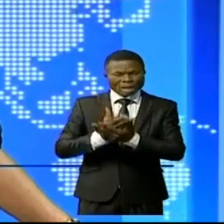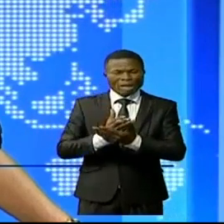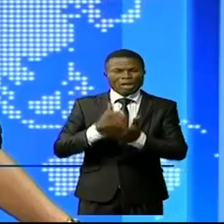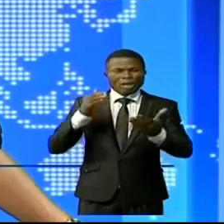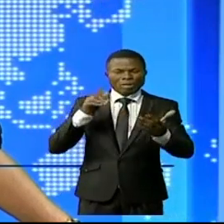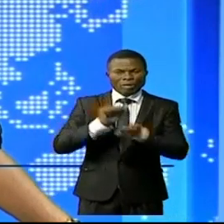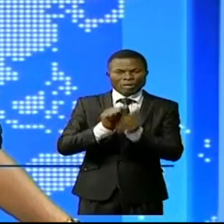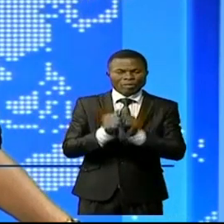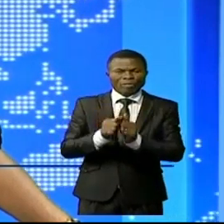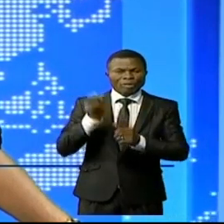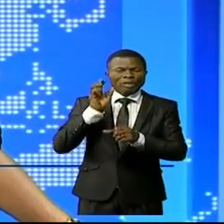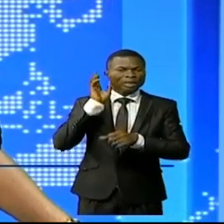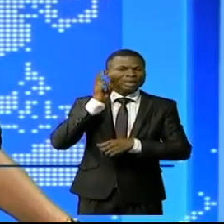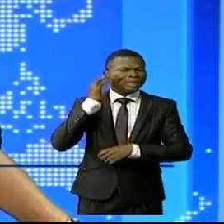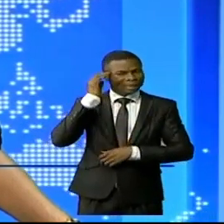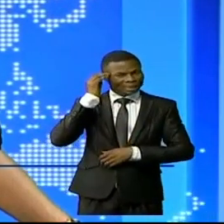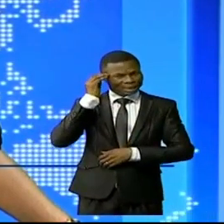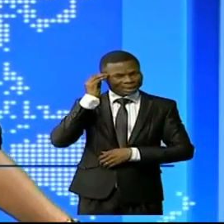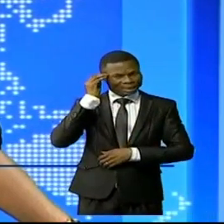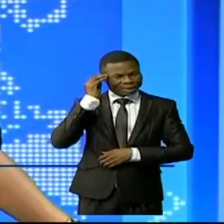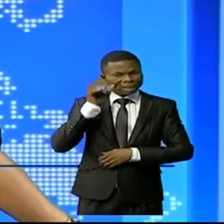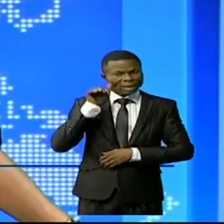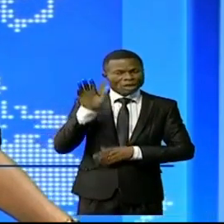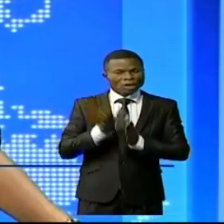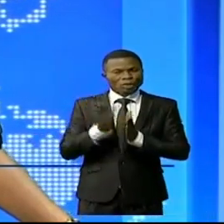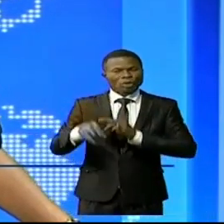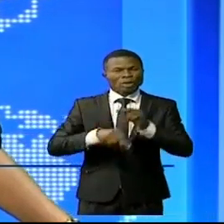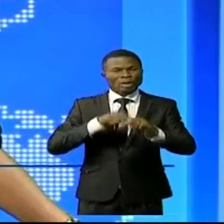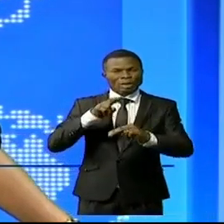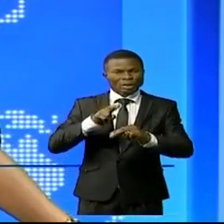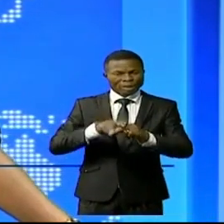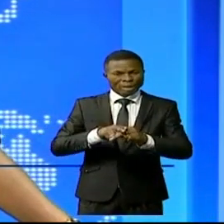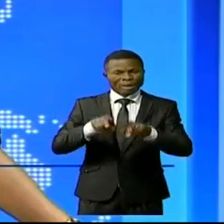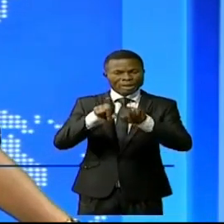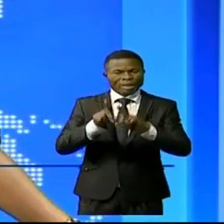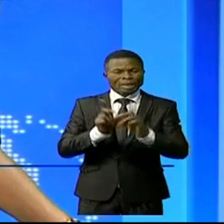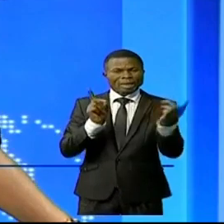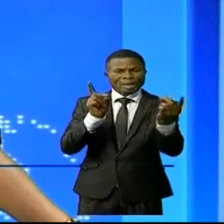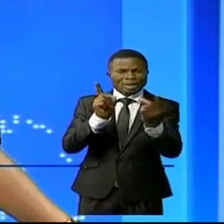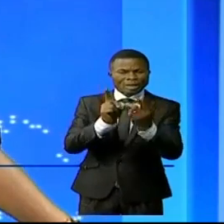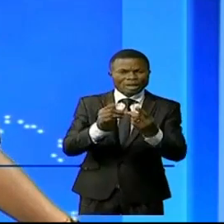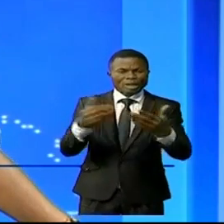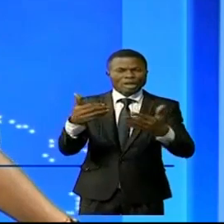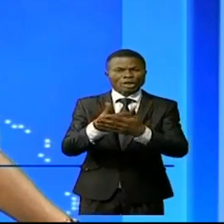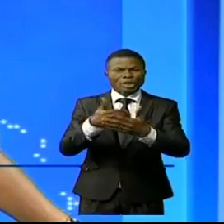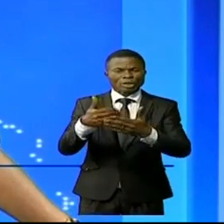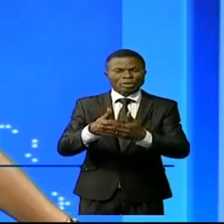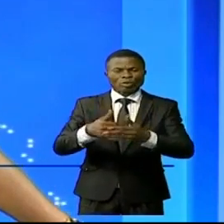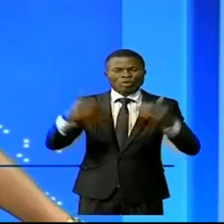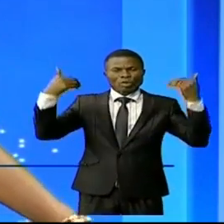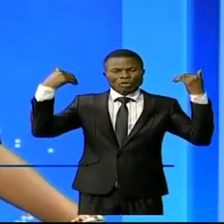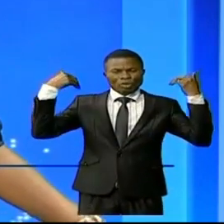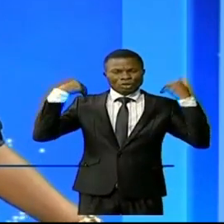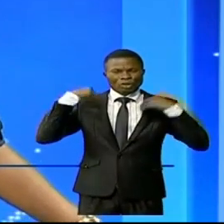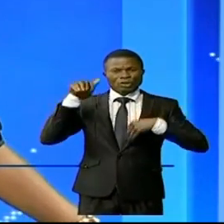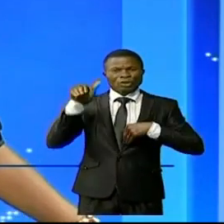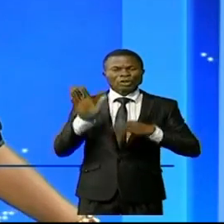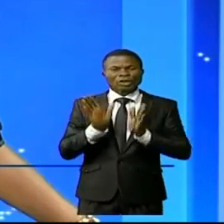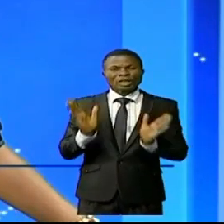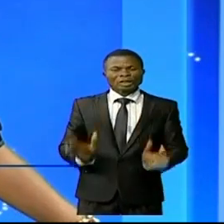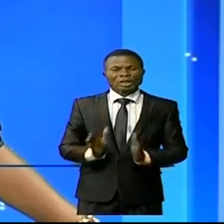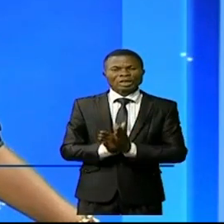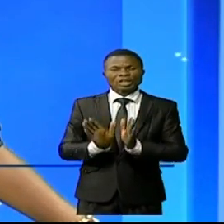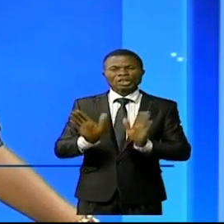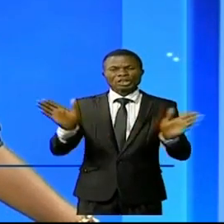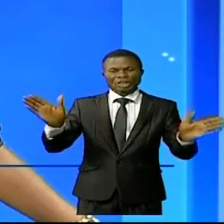le VIF SIDA. Son directeur national a également rencontré le nouveau directeur général par intérim de